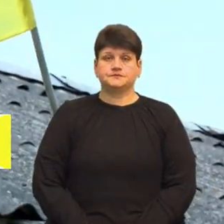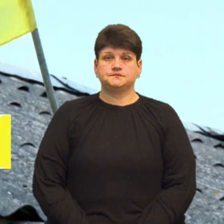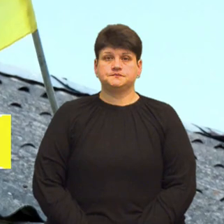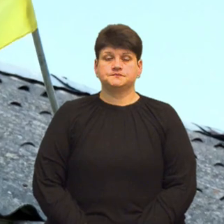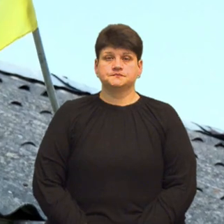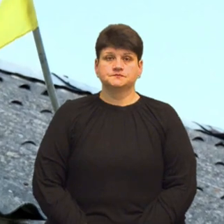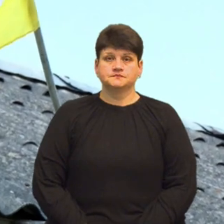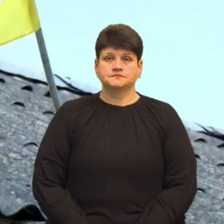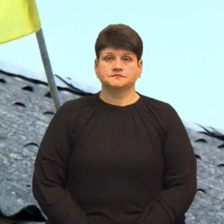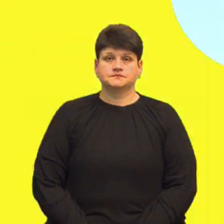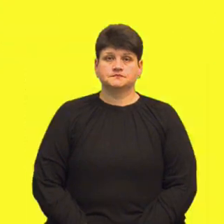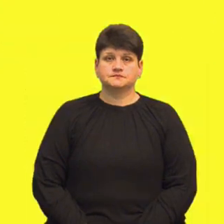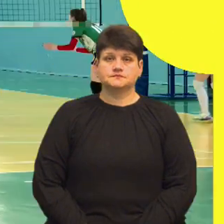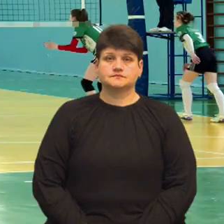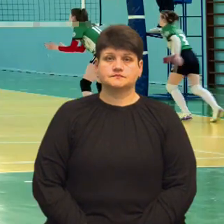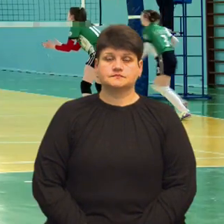Тернопільщина.